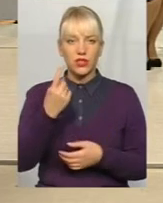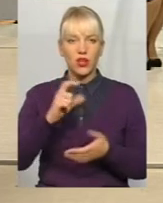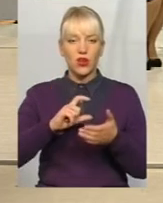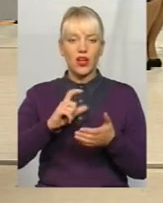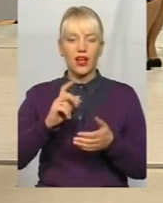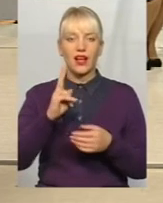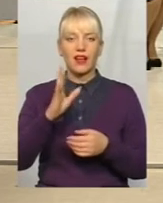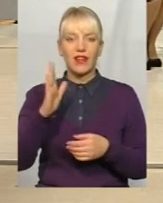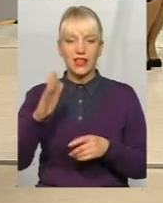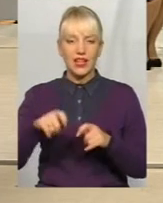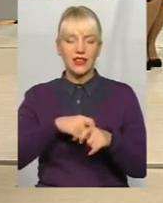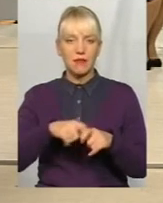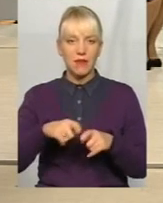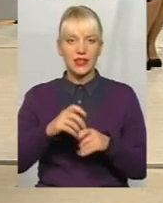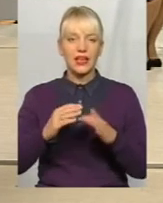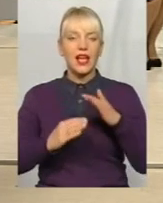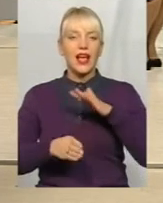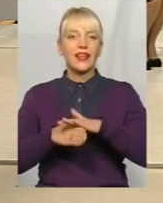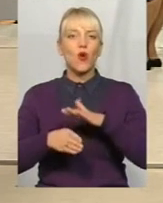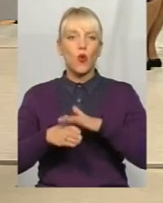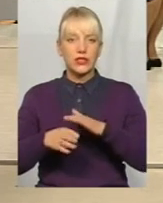месецтіонків? Яка у вас ціна?